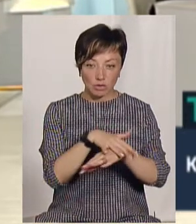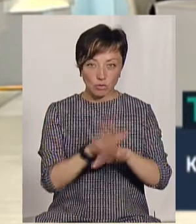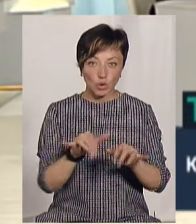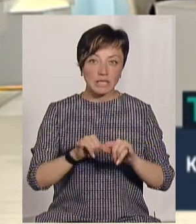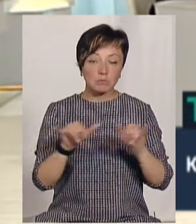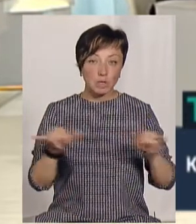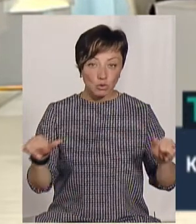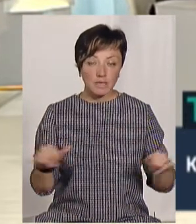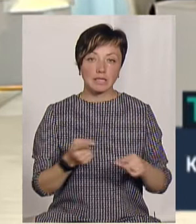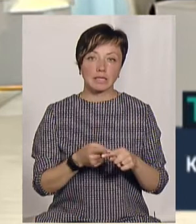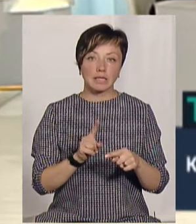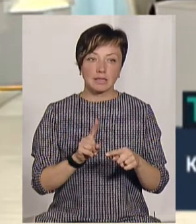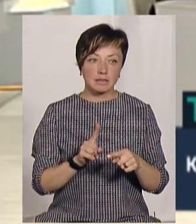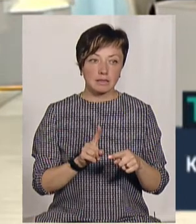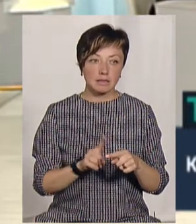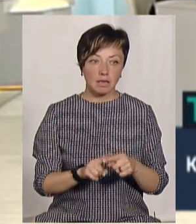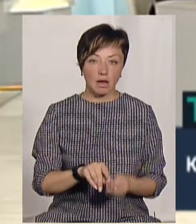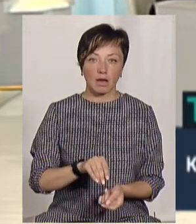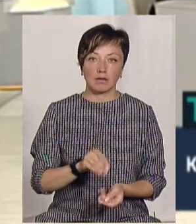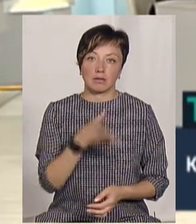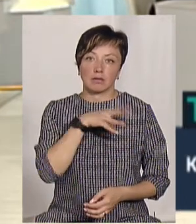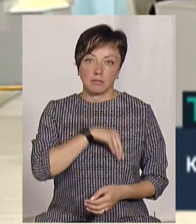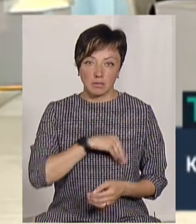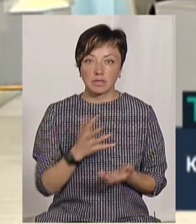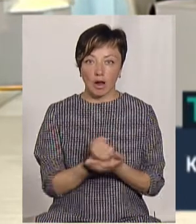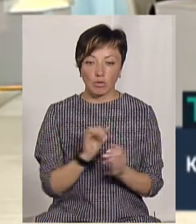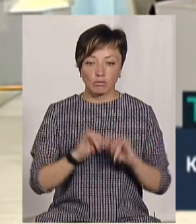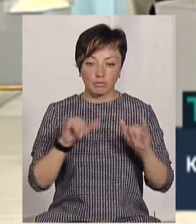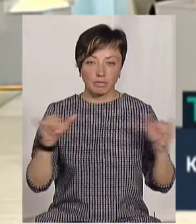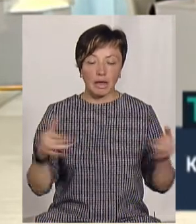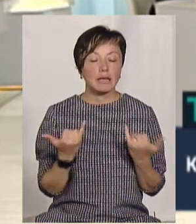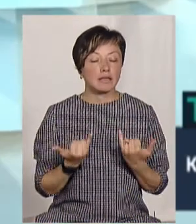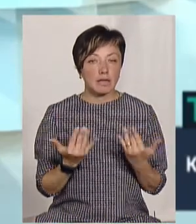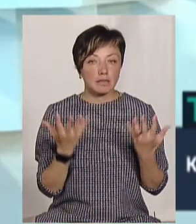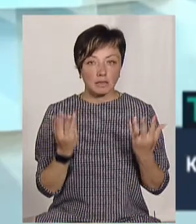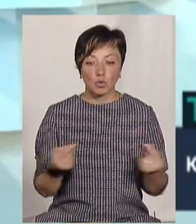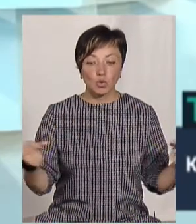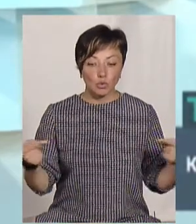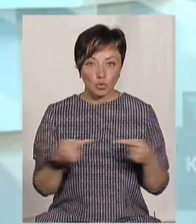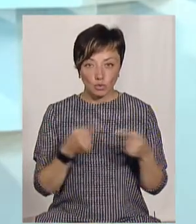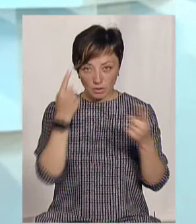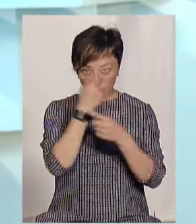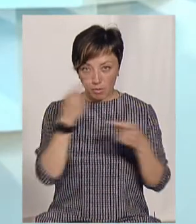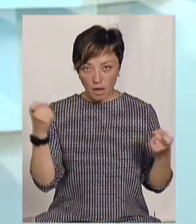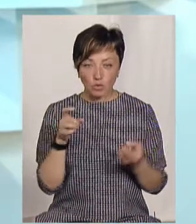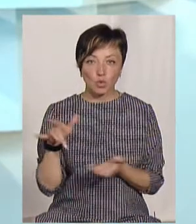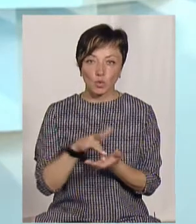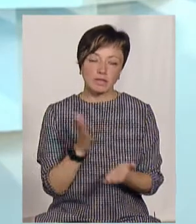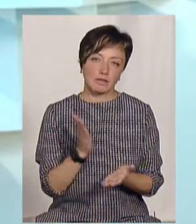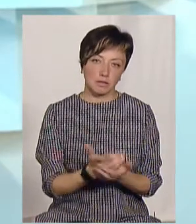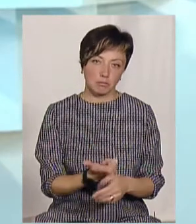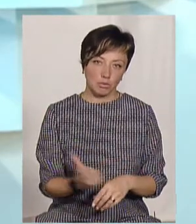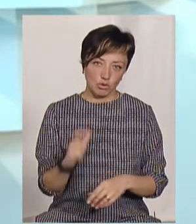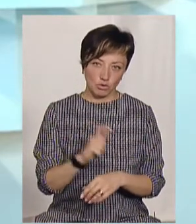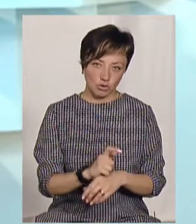збільшуватись, і ця лавина заробітку буде, напевно, накручуватись. На даний момент точно є інформація, що туристів є значно більше. Це